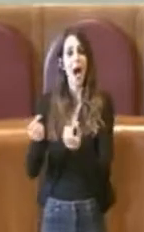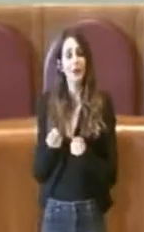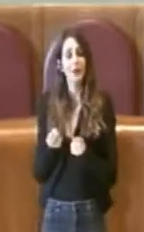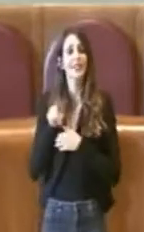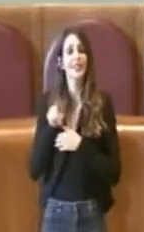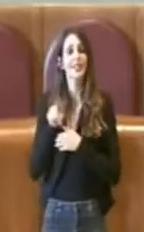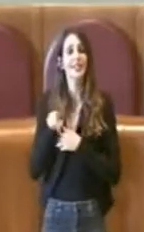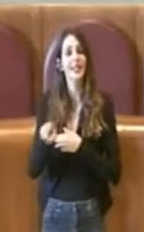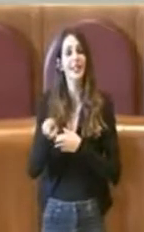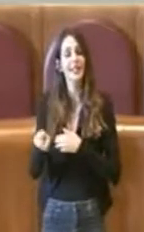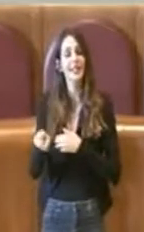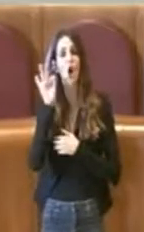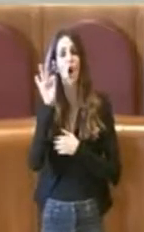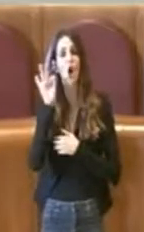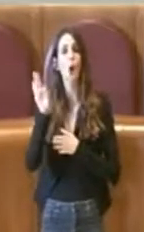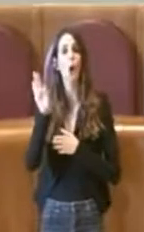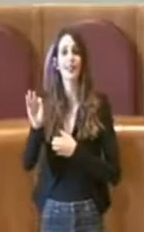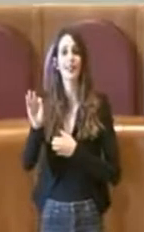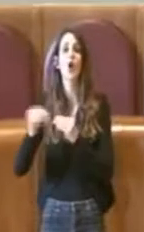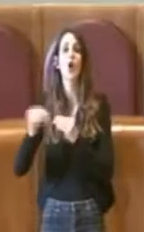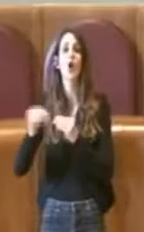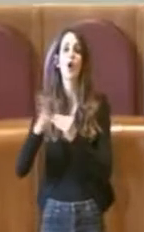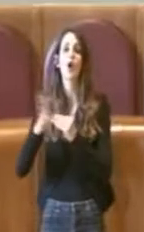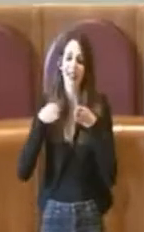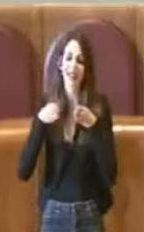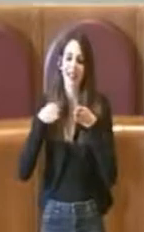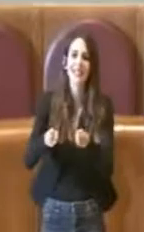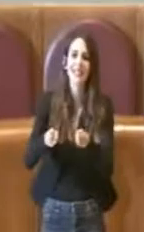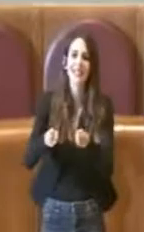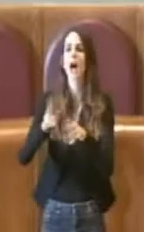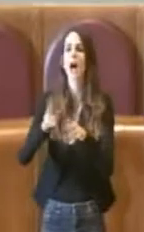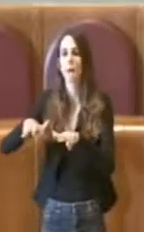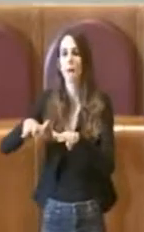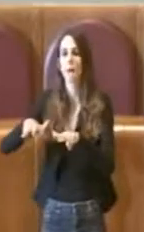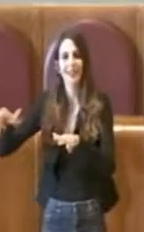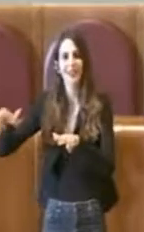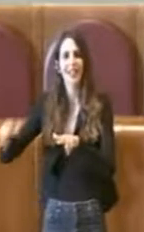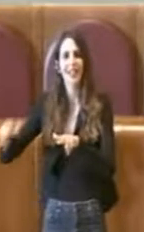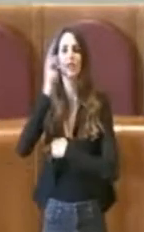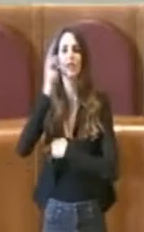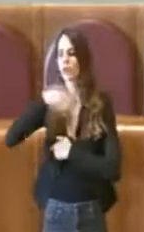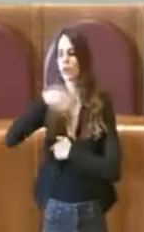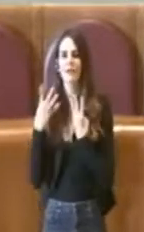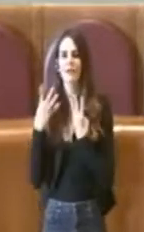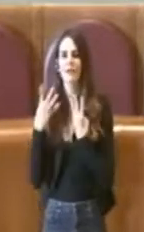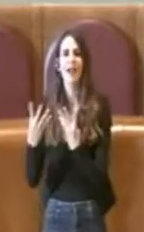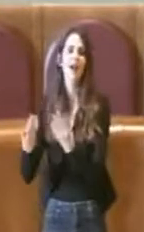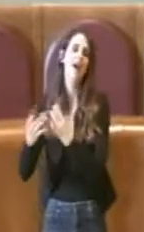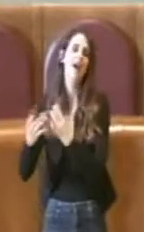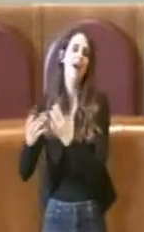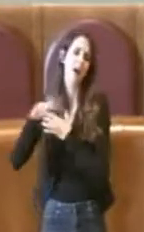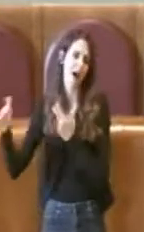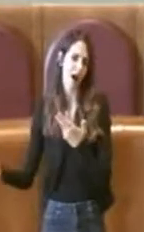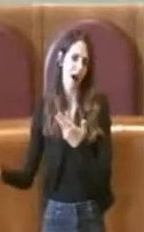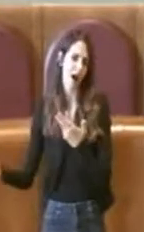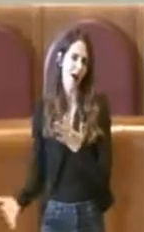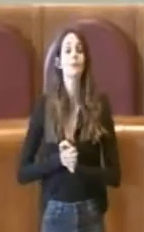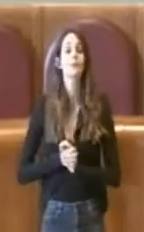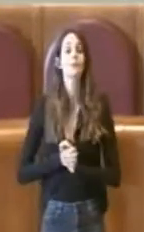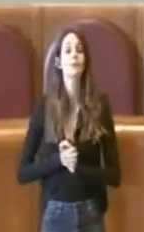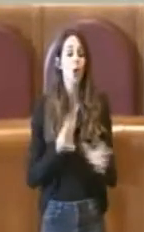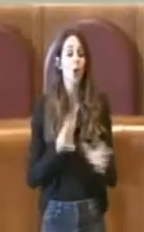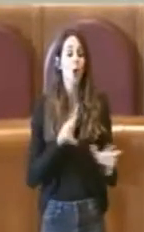realizzate delle opere pubbliche, quindi strade, parcheggi, verde e quant'altro. Il municipio in quella sede disse